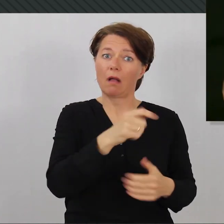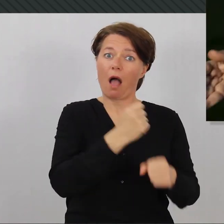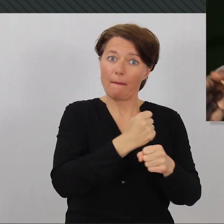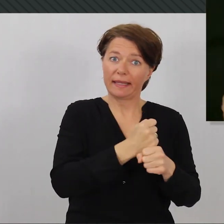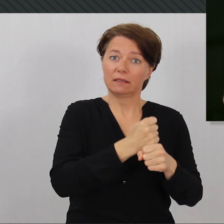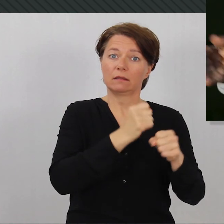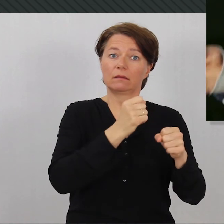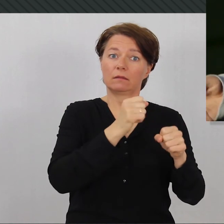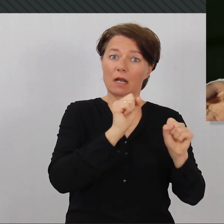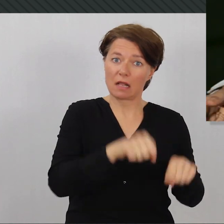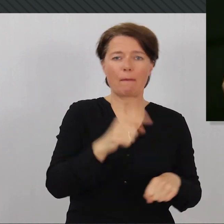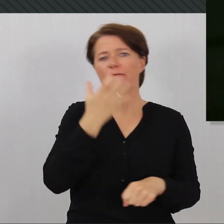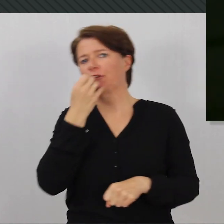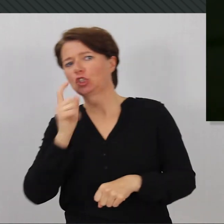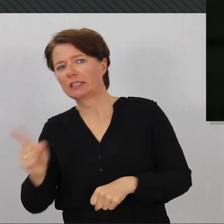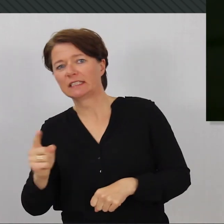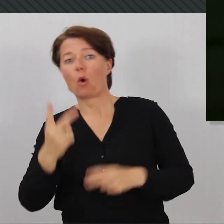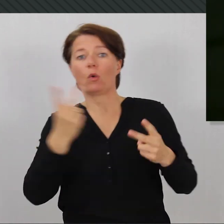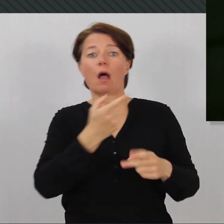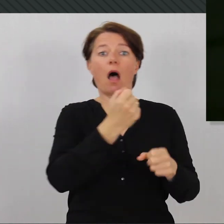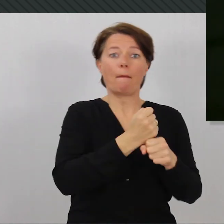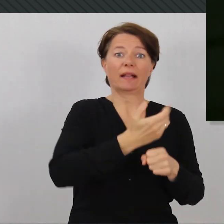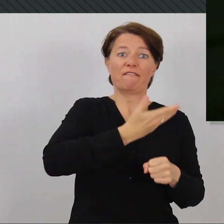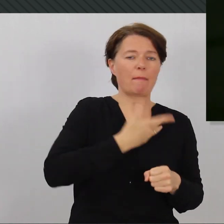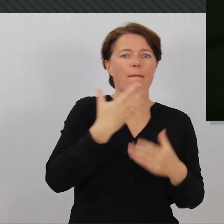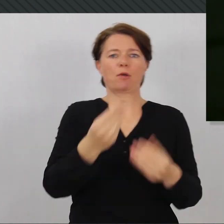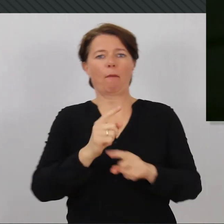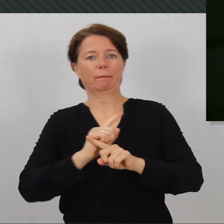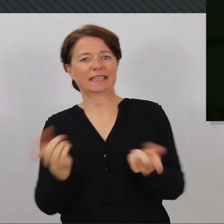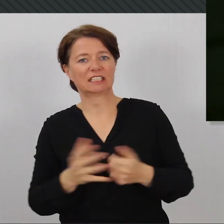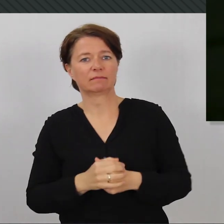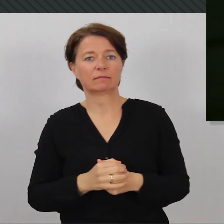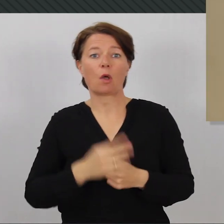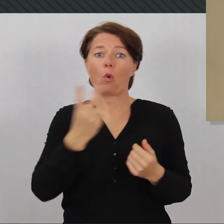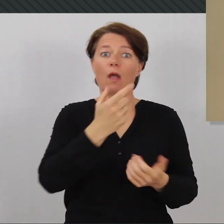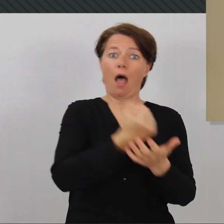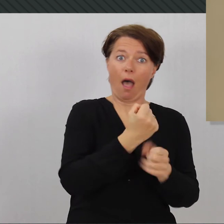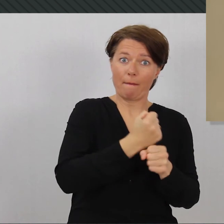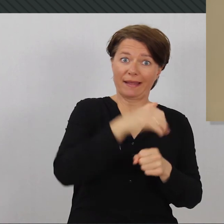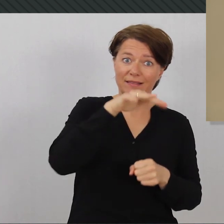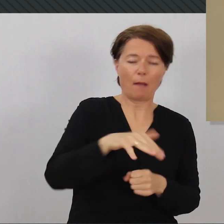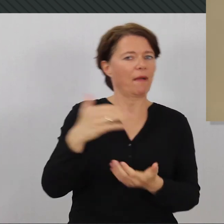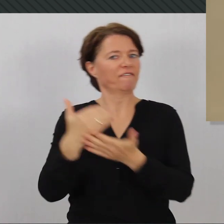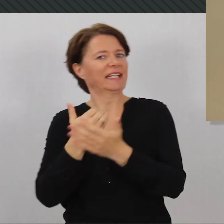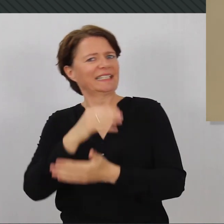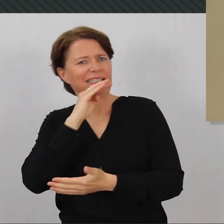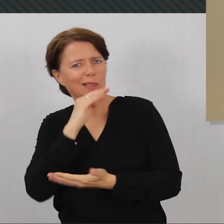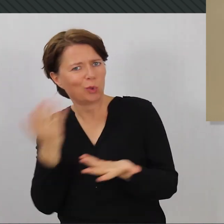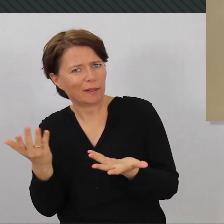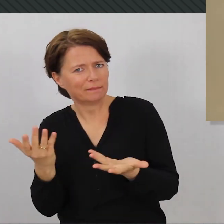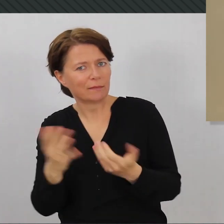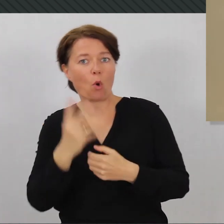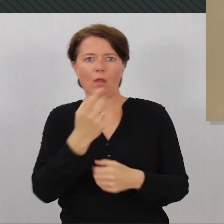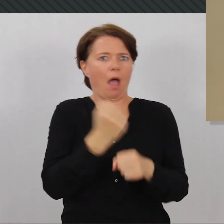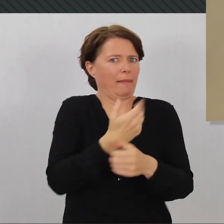Oder jenen, die arbeiten wollen, aber nicht können? Oder jenen, die arbeiten, aber es nicht zum Leben reicht? Oder jenen,